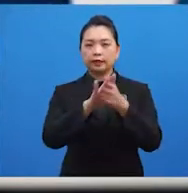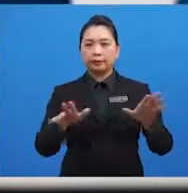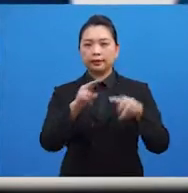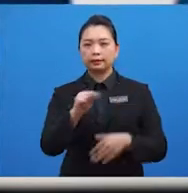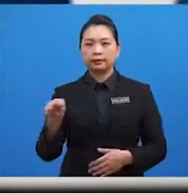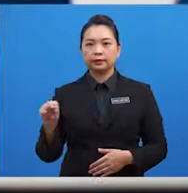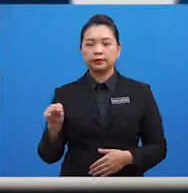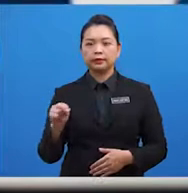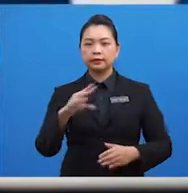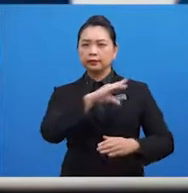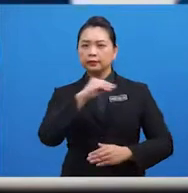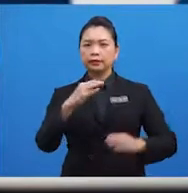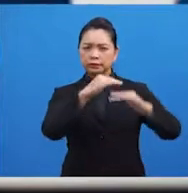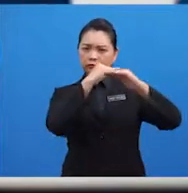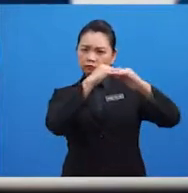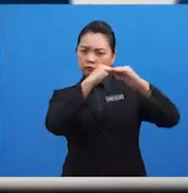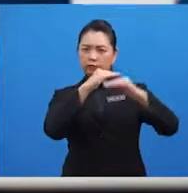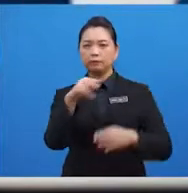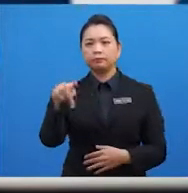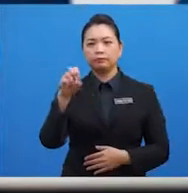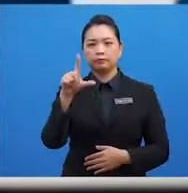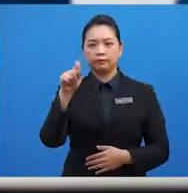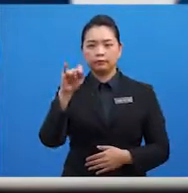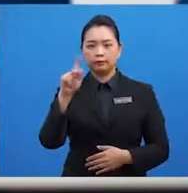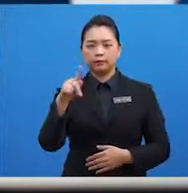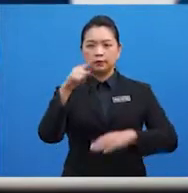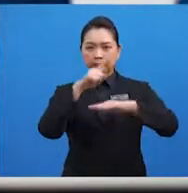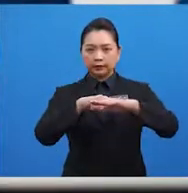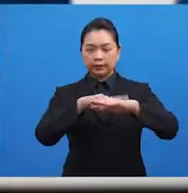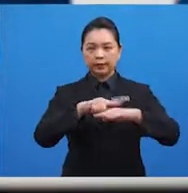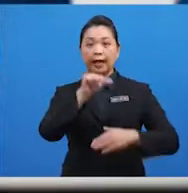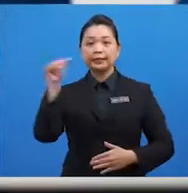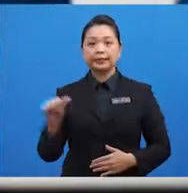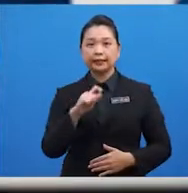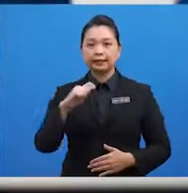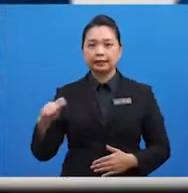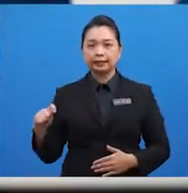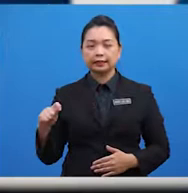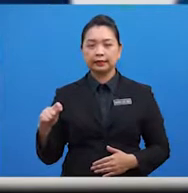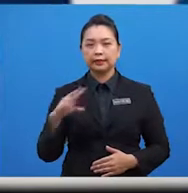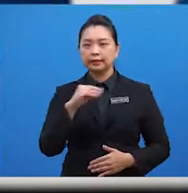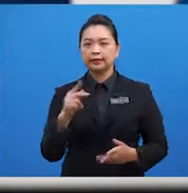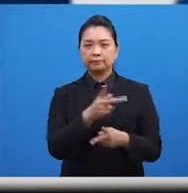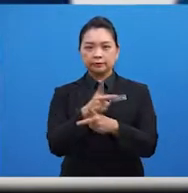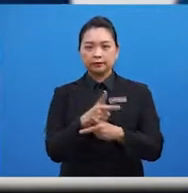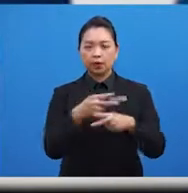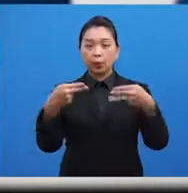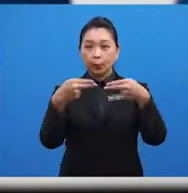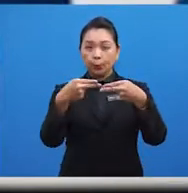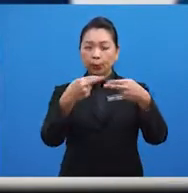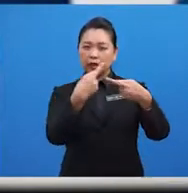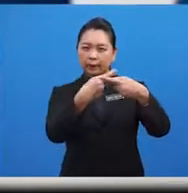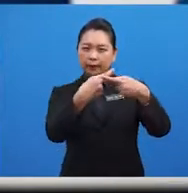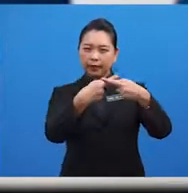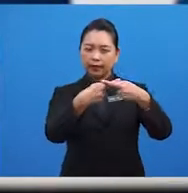dan kestabilan politik di rantau Asia Tenggara dan memelihara hubungan rapat